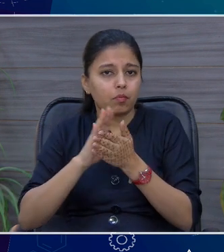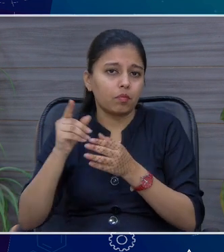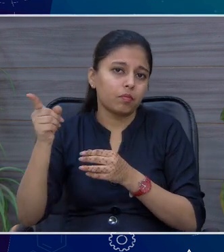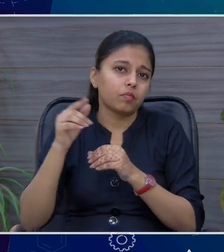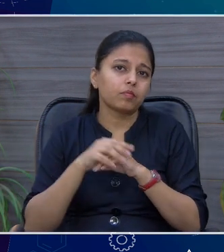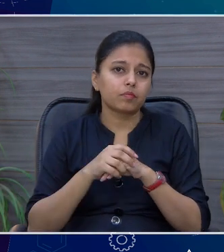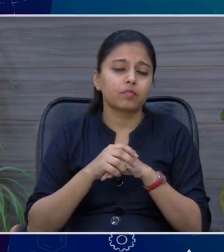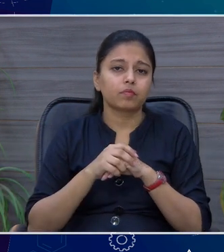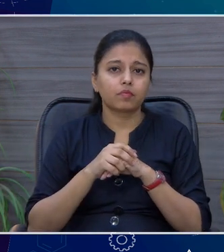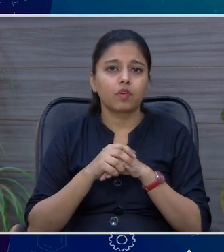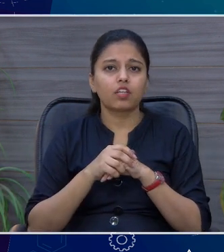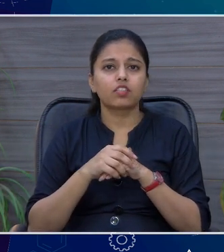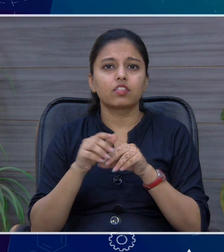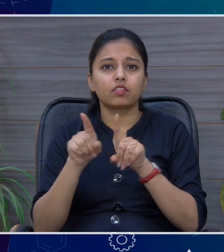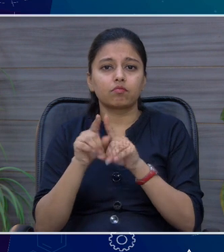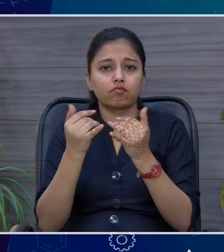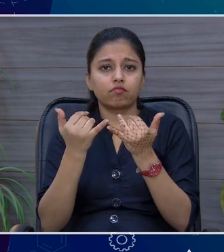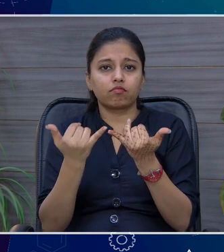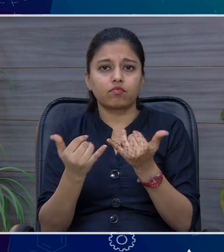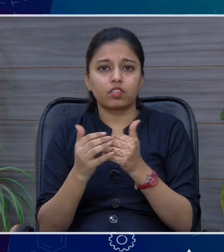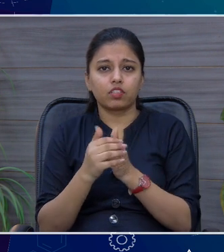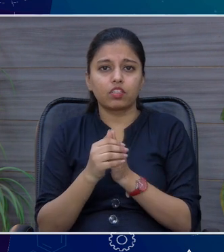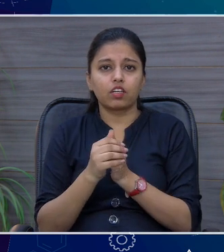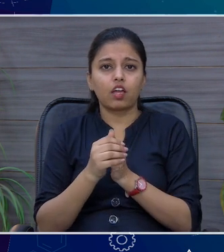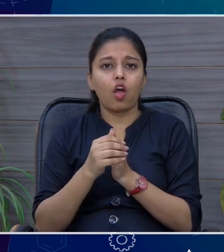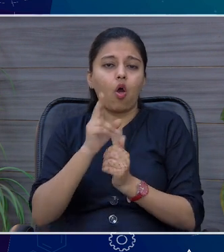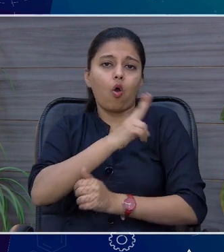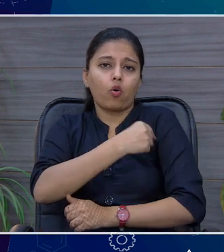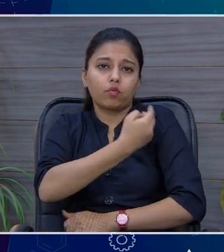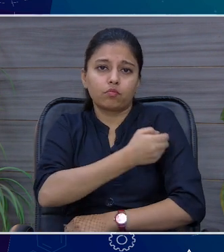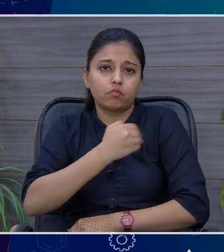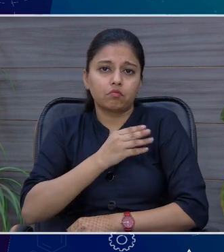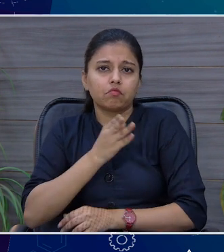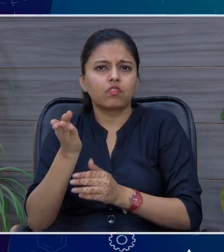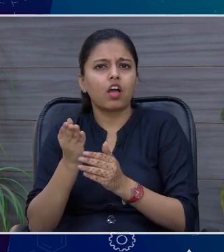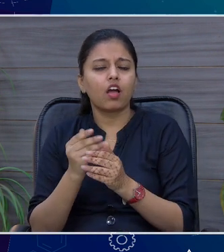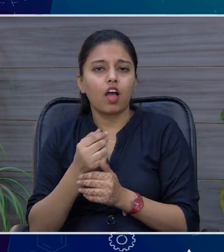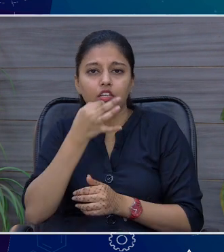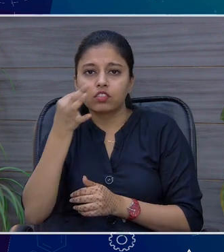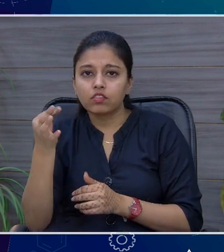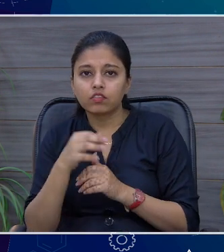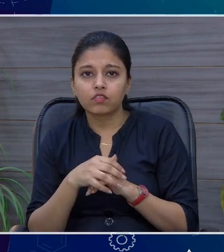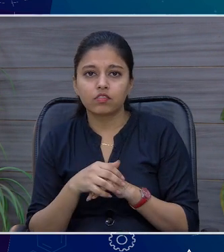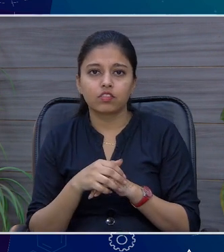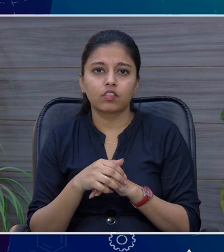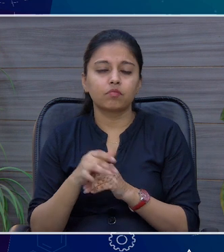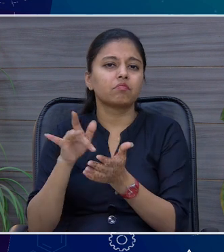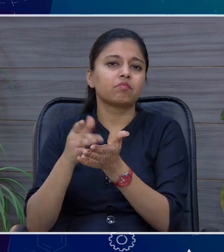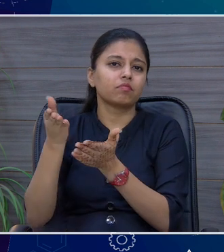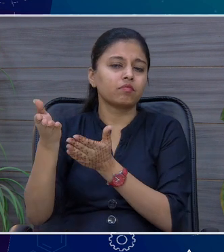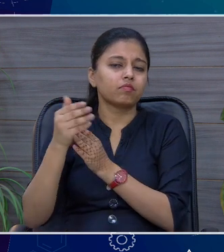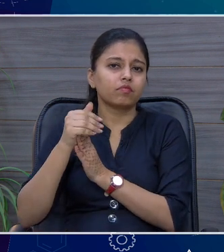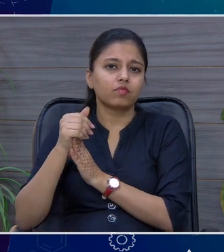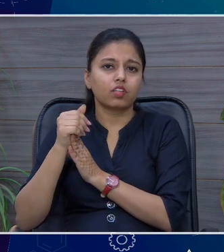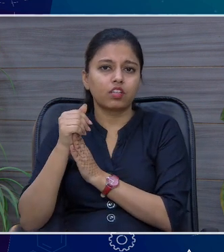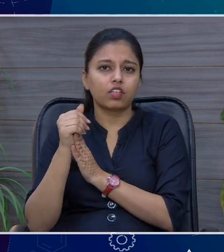पास इनके पास इसके